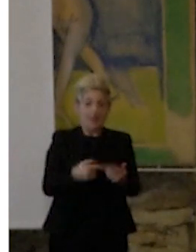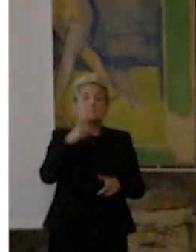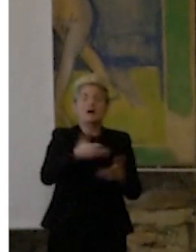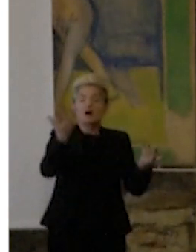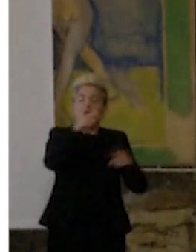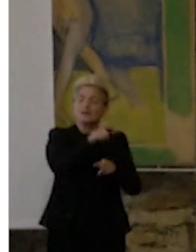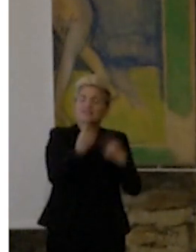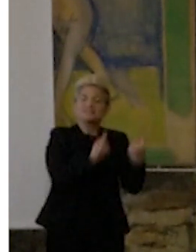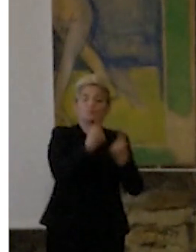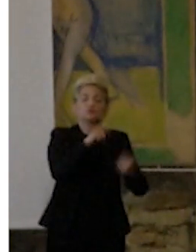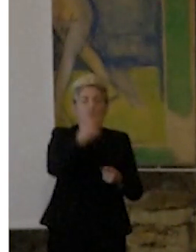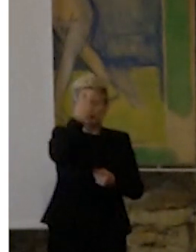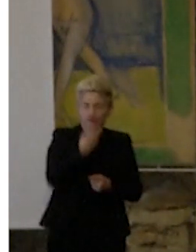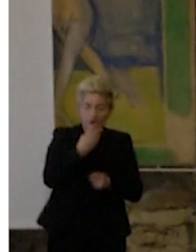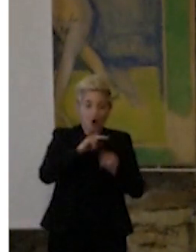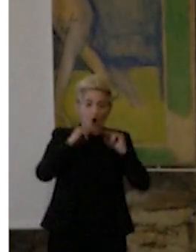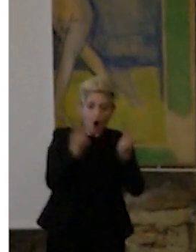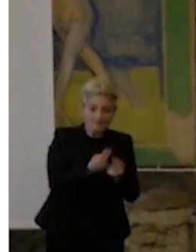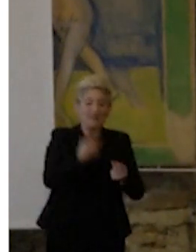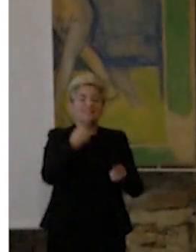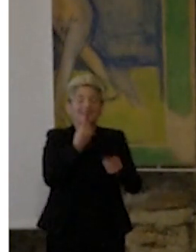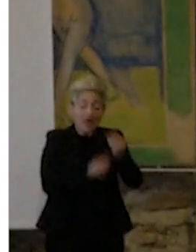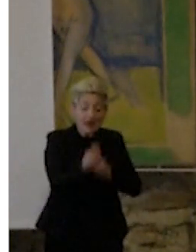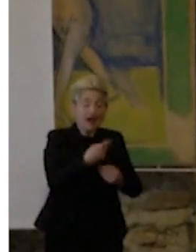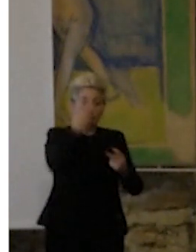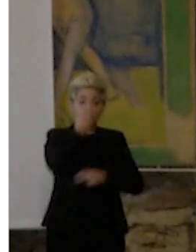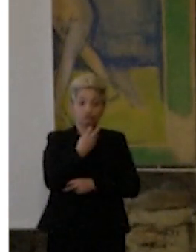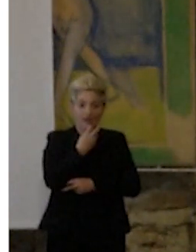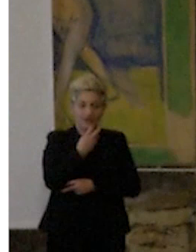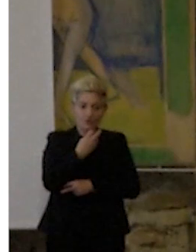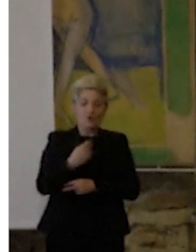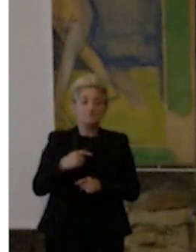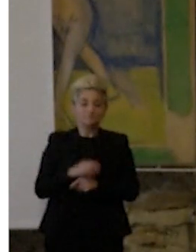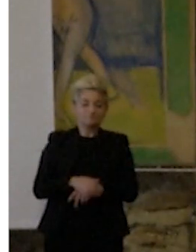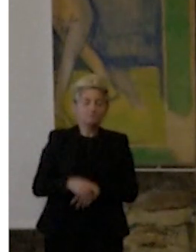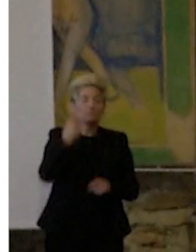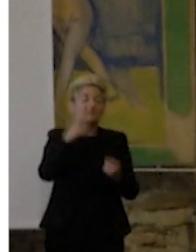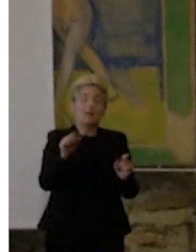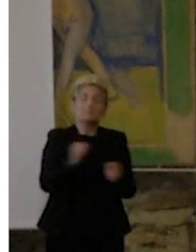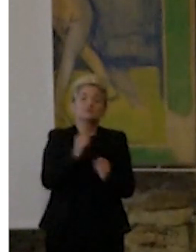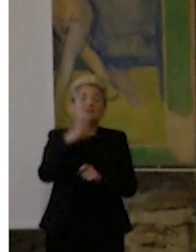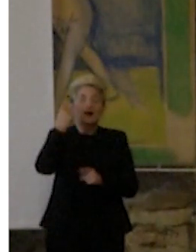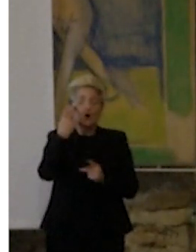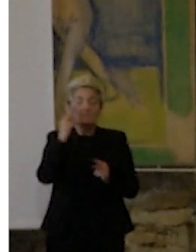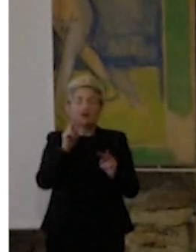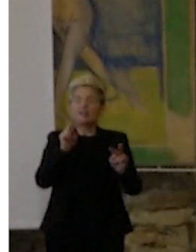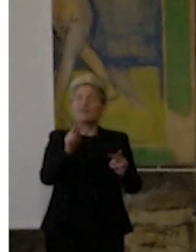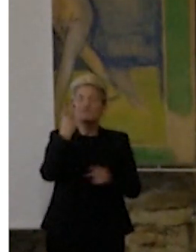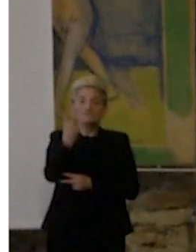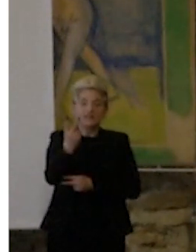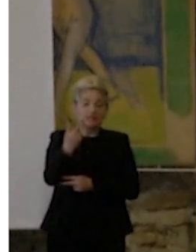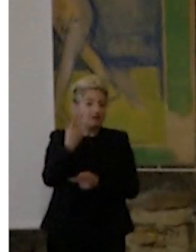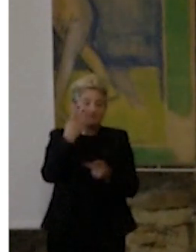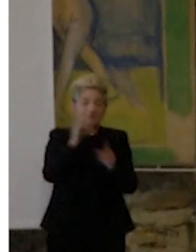totale, specialmente la cecità di chi nasce fin dalla nascita, la dimensione della visione non esiste, non